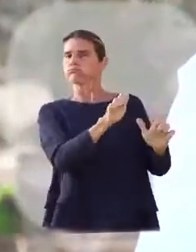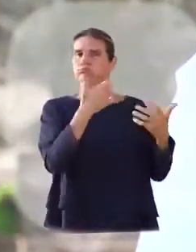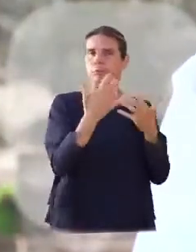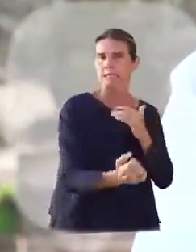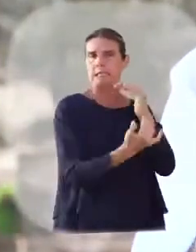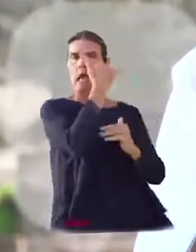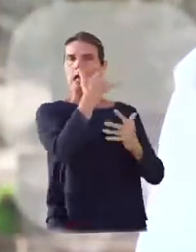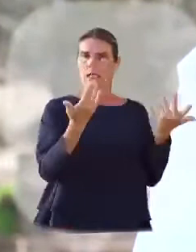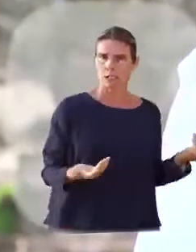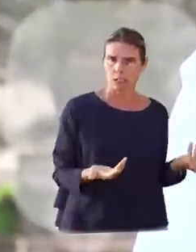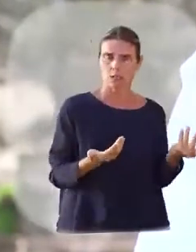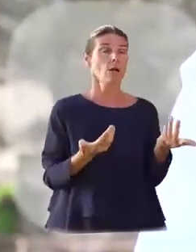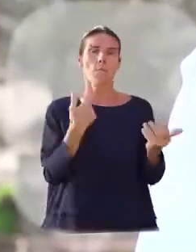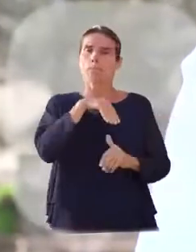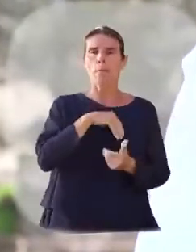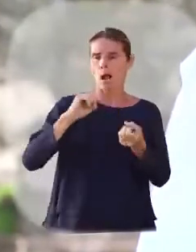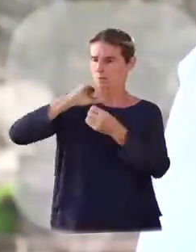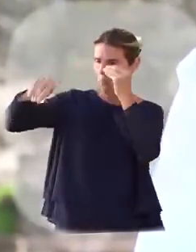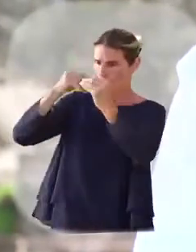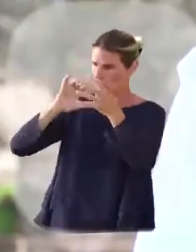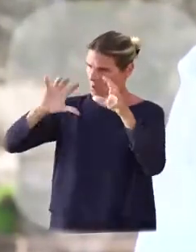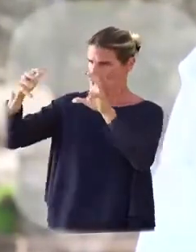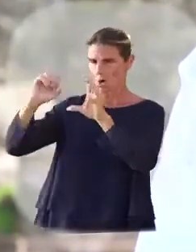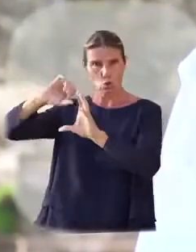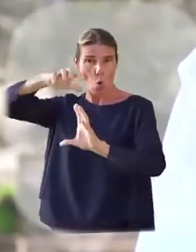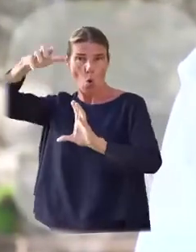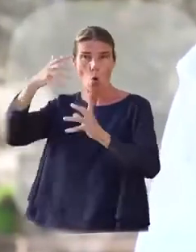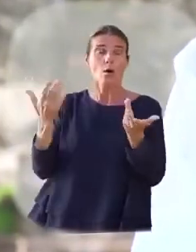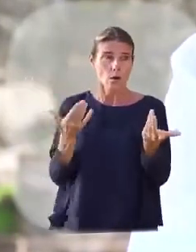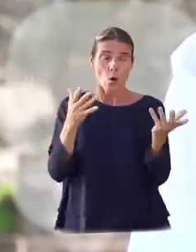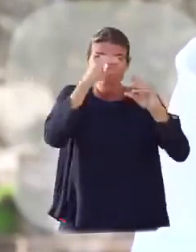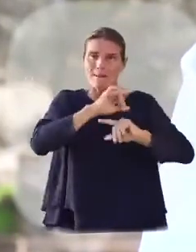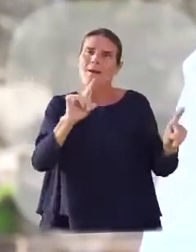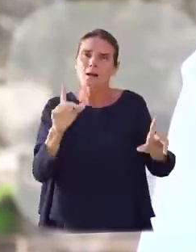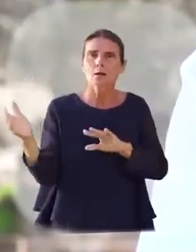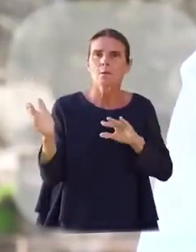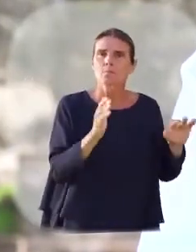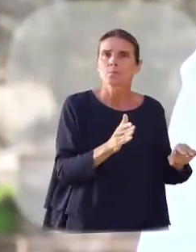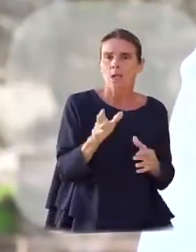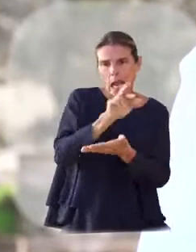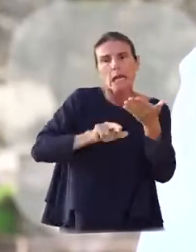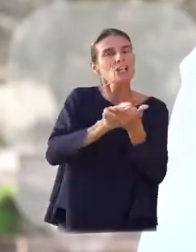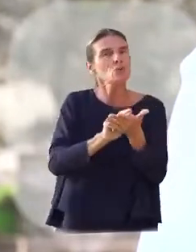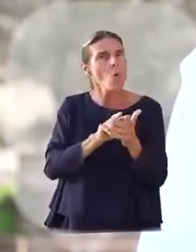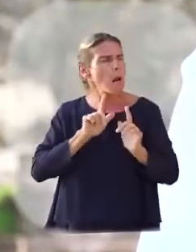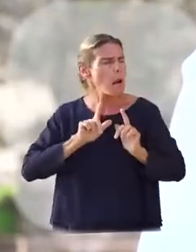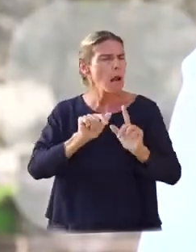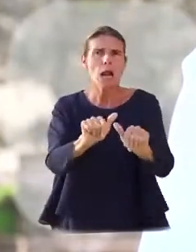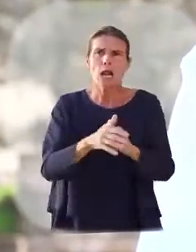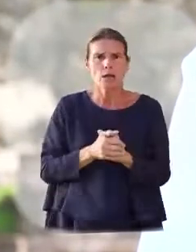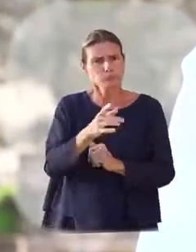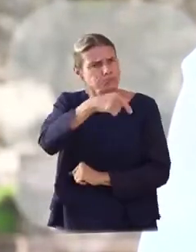l'invasion des sargasses, conséquence du changement climatique. Sans exclusion, la région sera